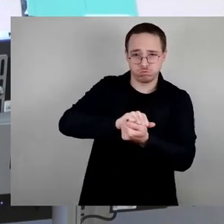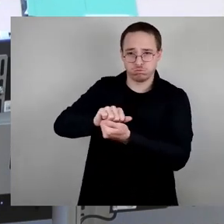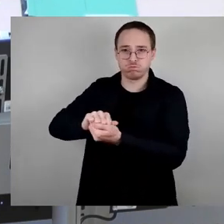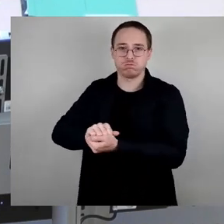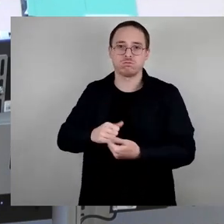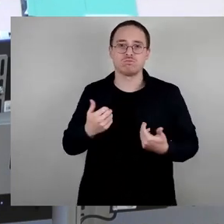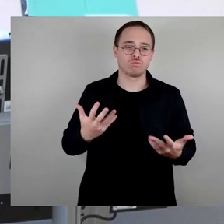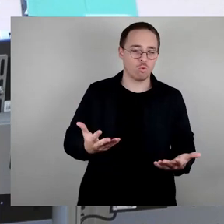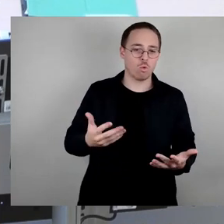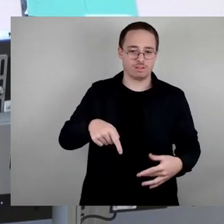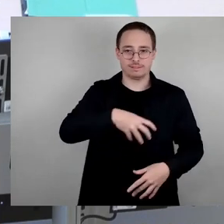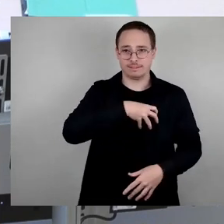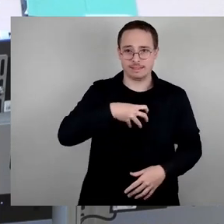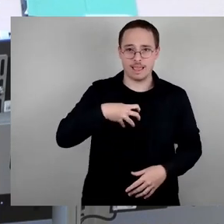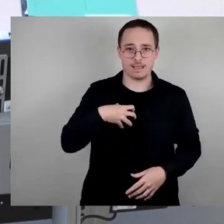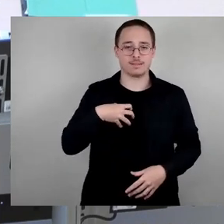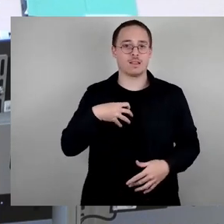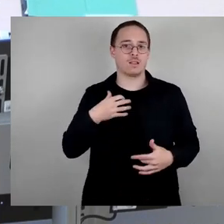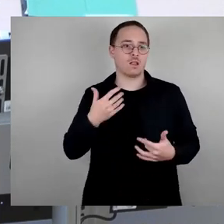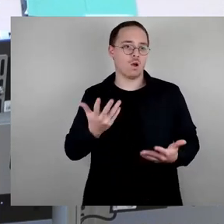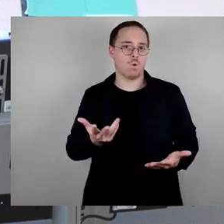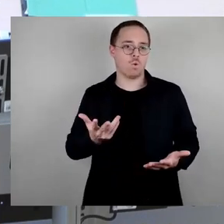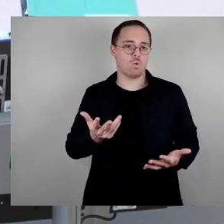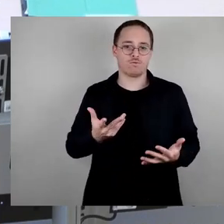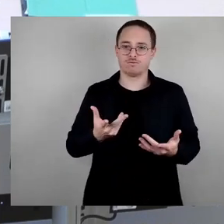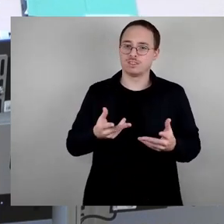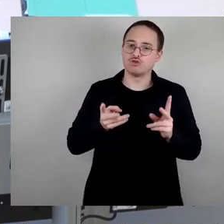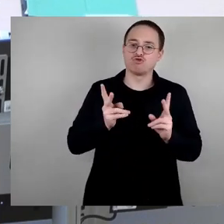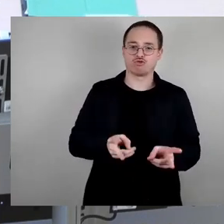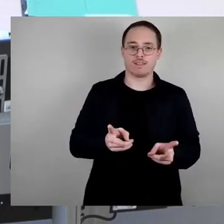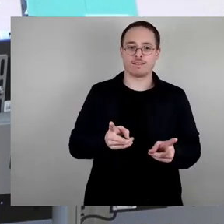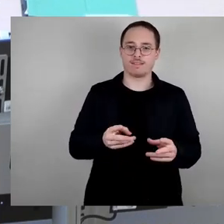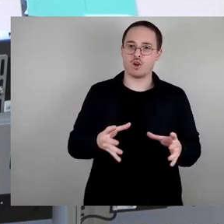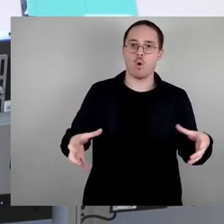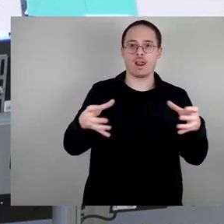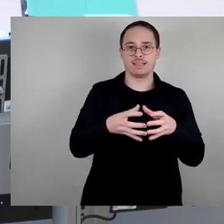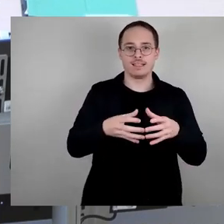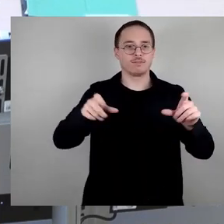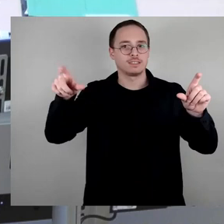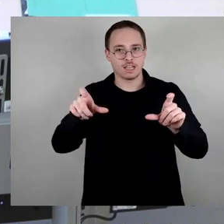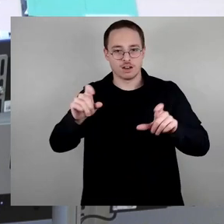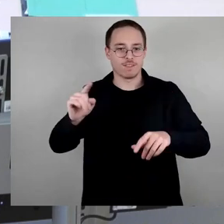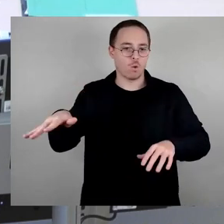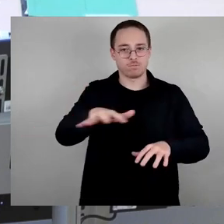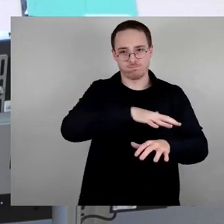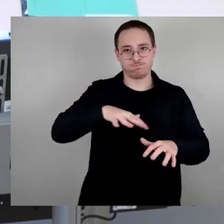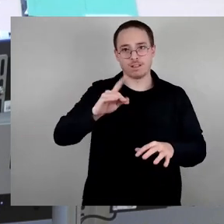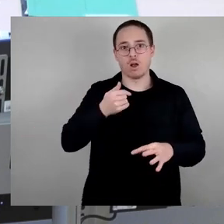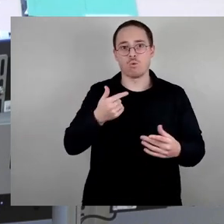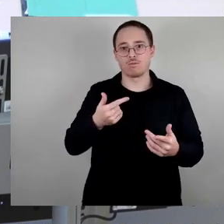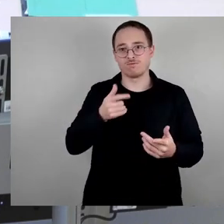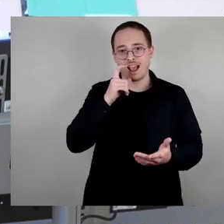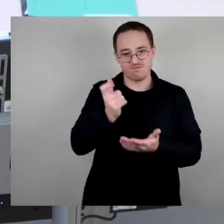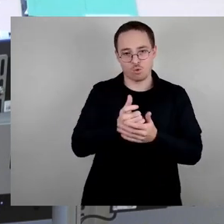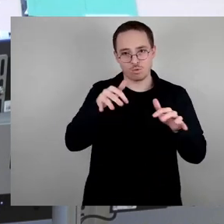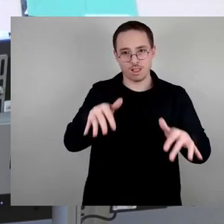die das Stadtkollektiv, die Stadtgesellschaft mit zu verantworten haben. Wir kennen die anderen Erinnerungsorte. Der alte